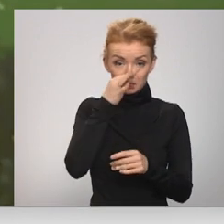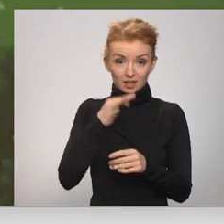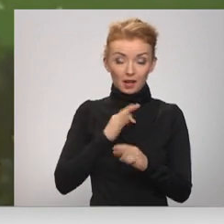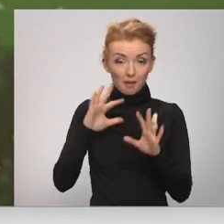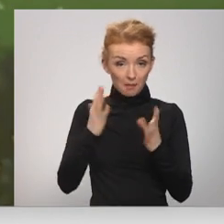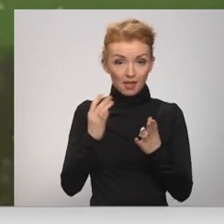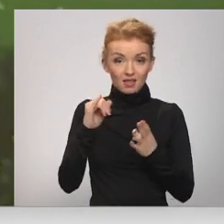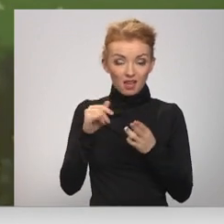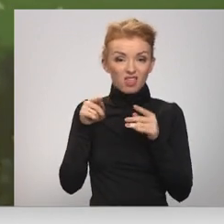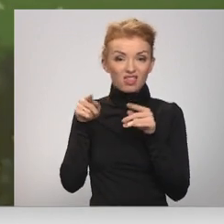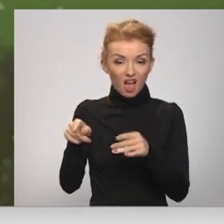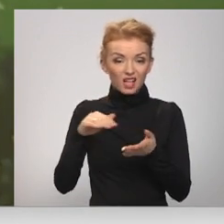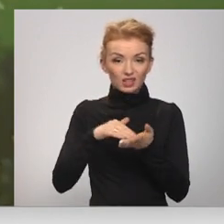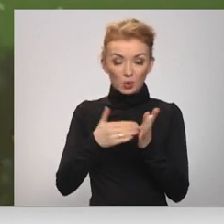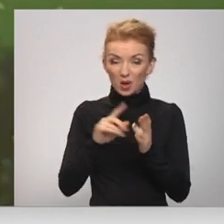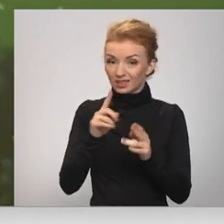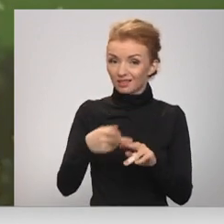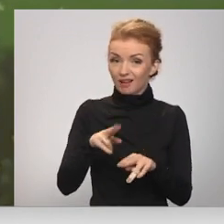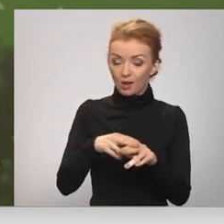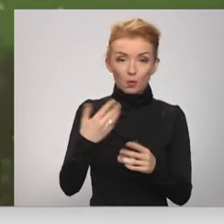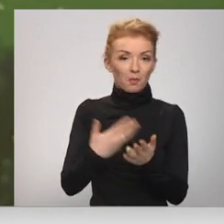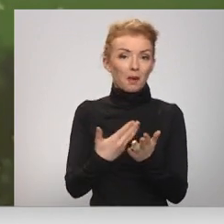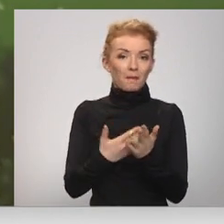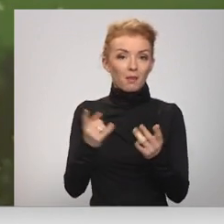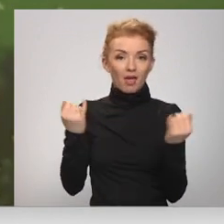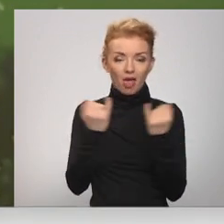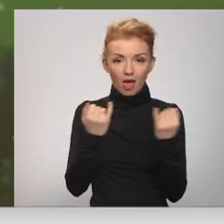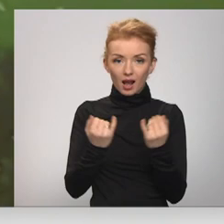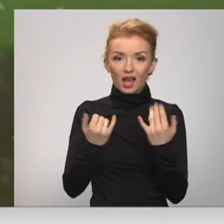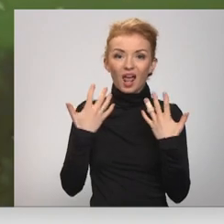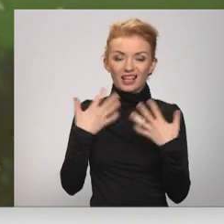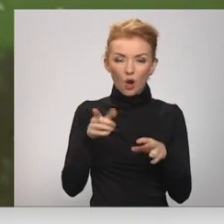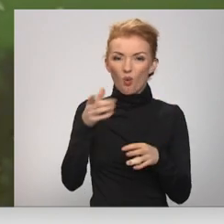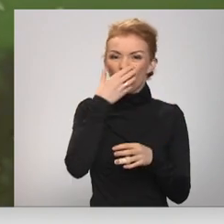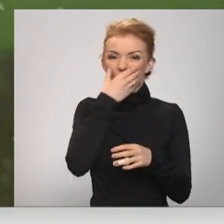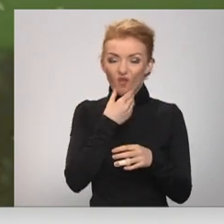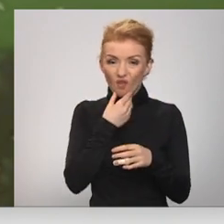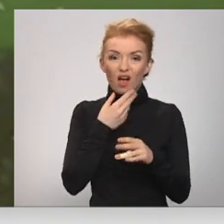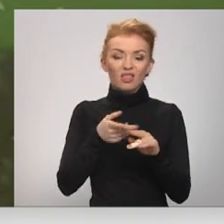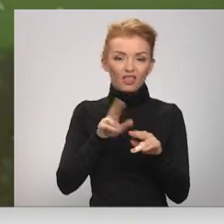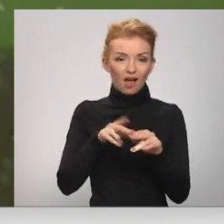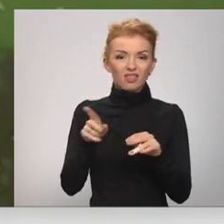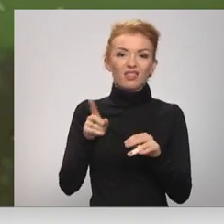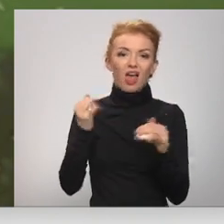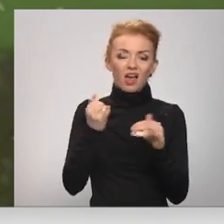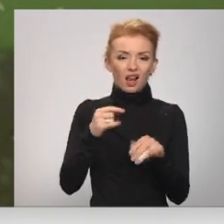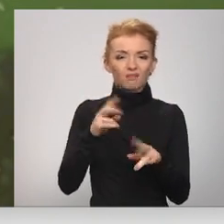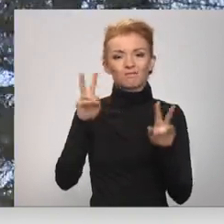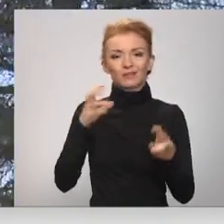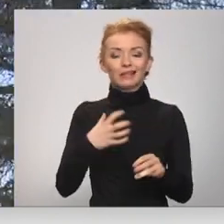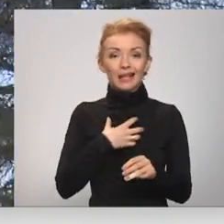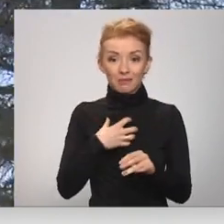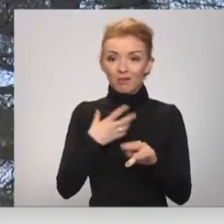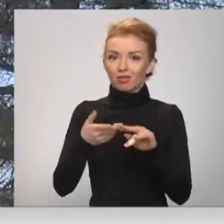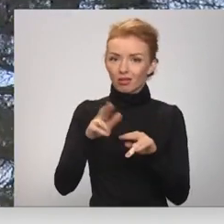fauns ir, un ir piemēram, ja šīs eglas kaut kas jau novaināts, viņas varbūt īsti nejūtās labi, tad